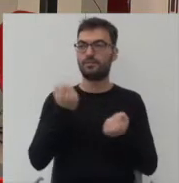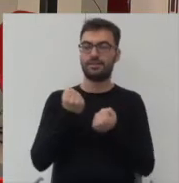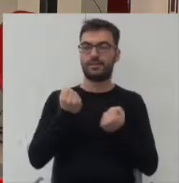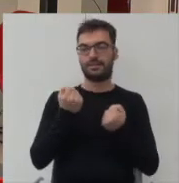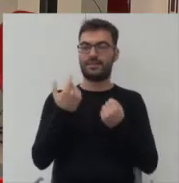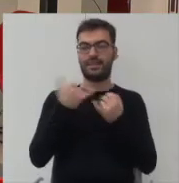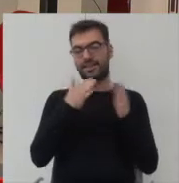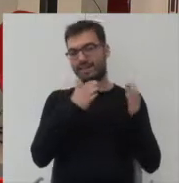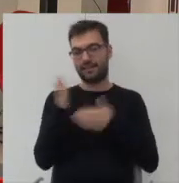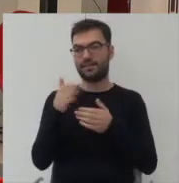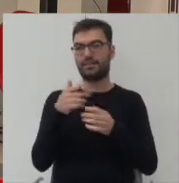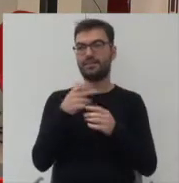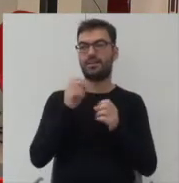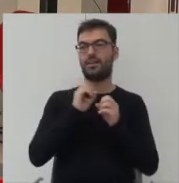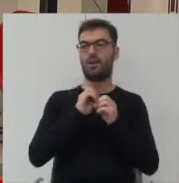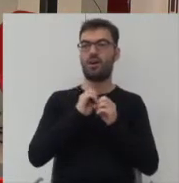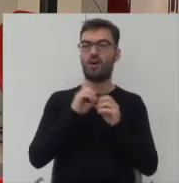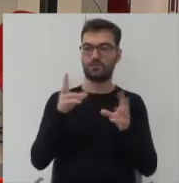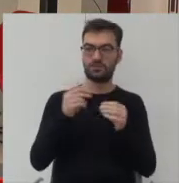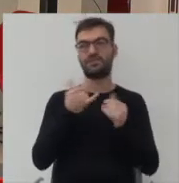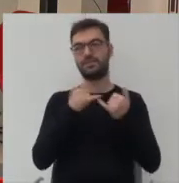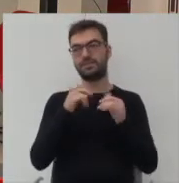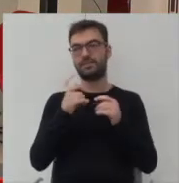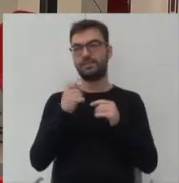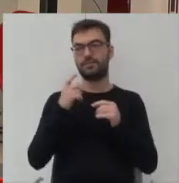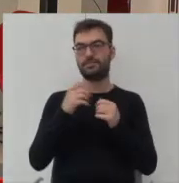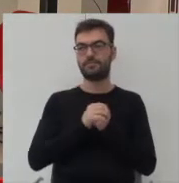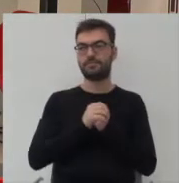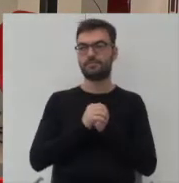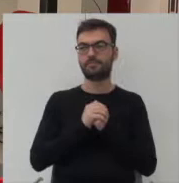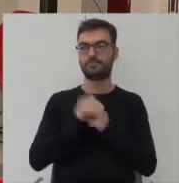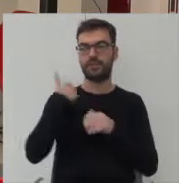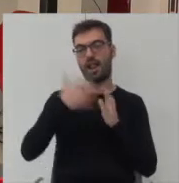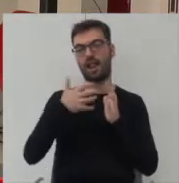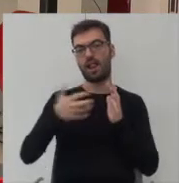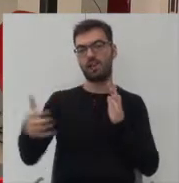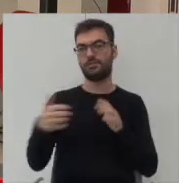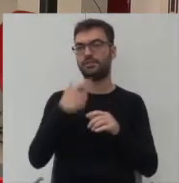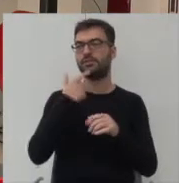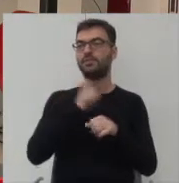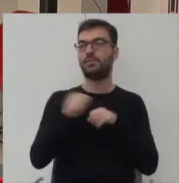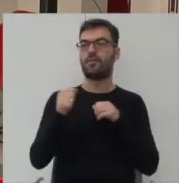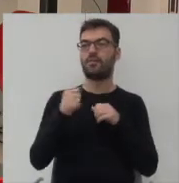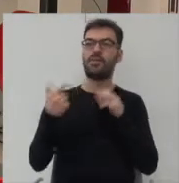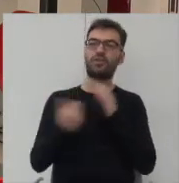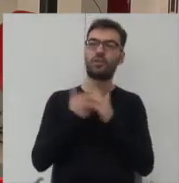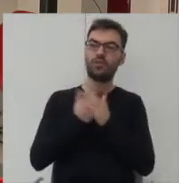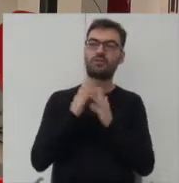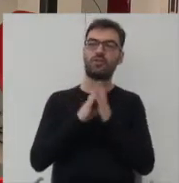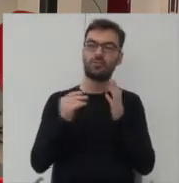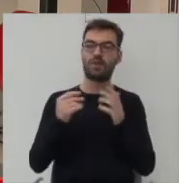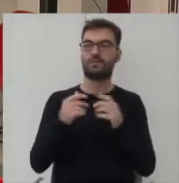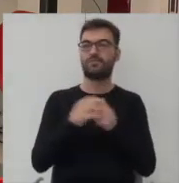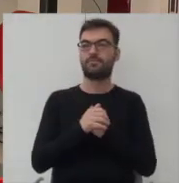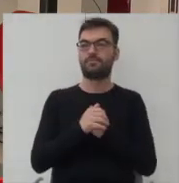być może oczywistego, niż będę się rozpowiadał na temat, czym są innowacje formalne i